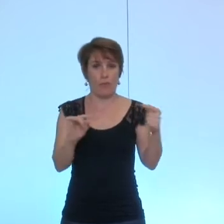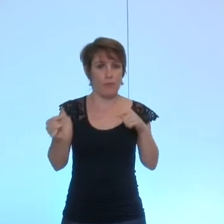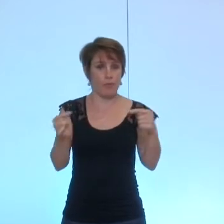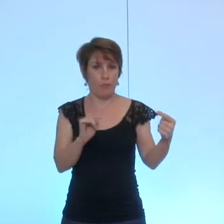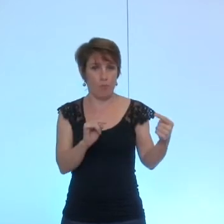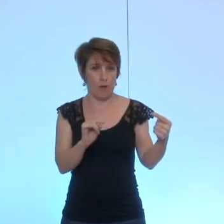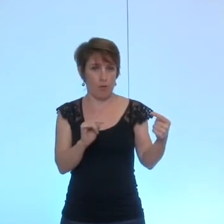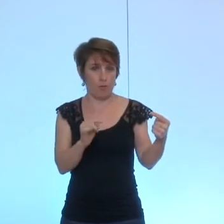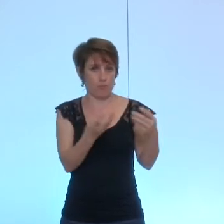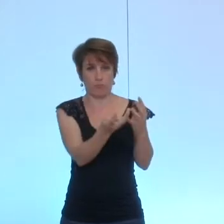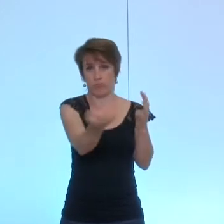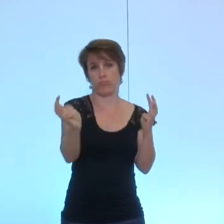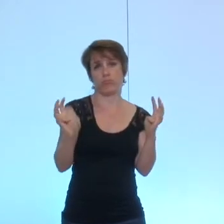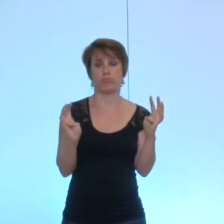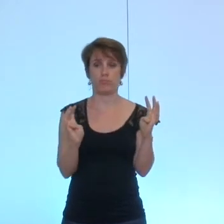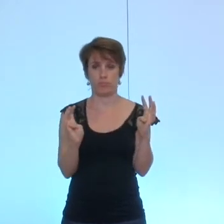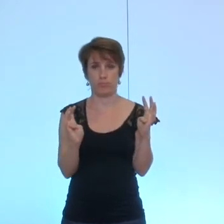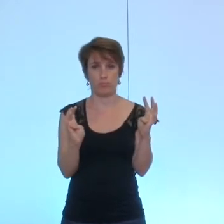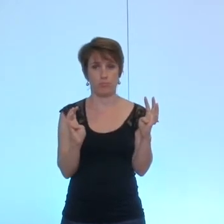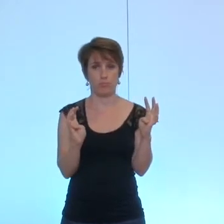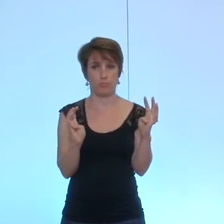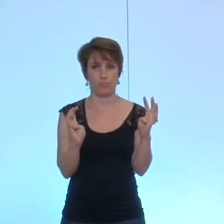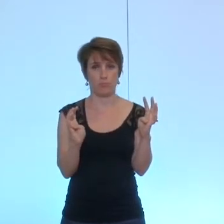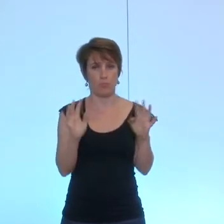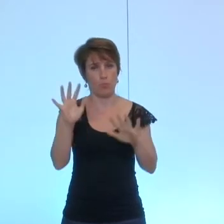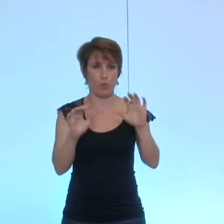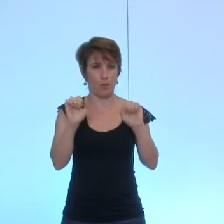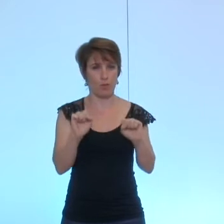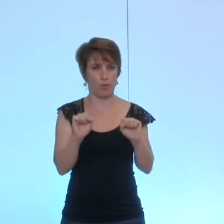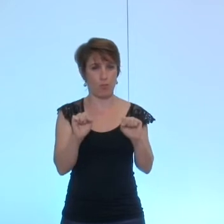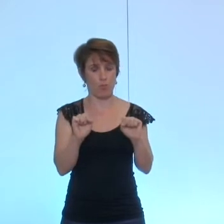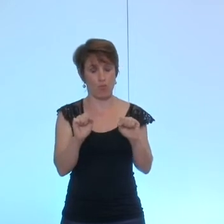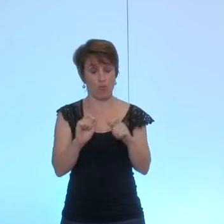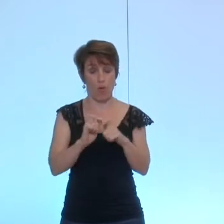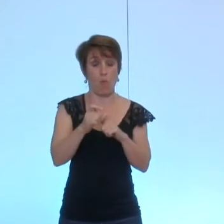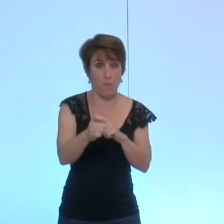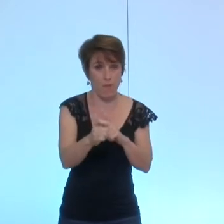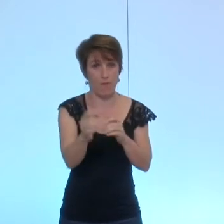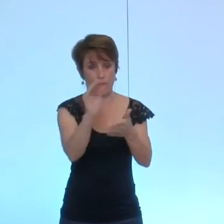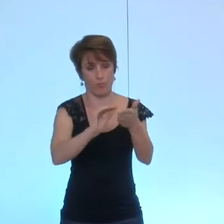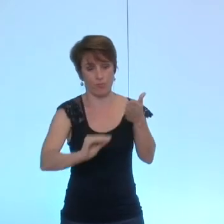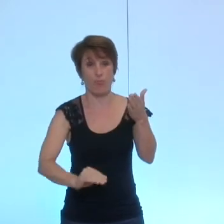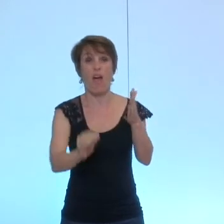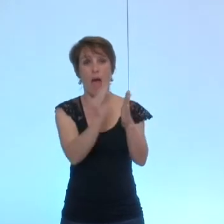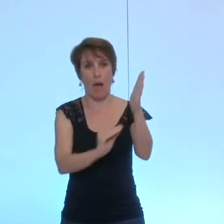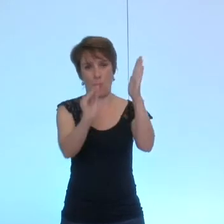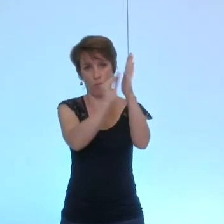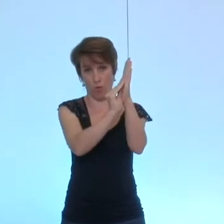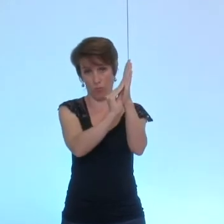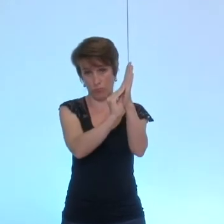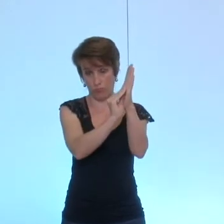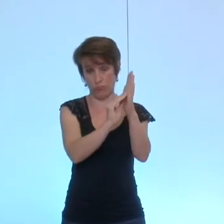et permettre la rédaction d'amendements, je voudrais proposer